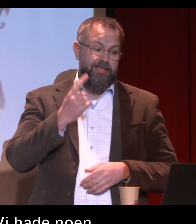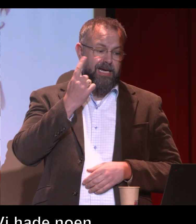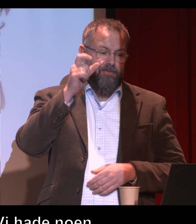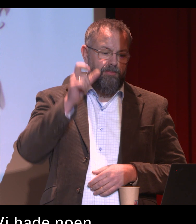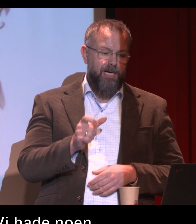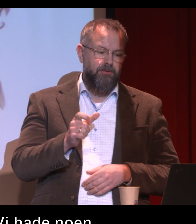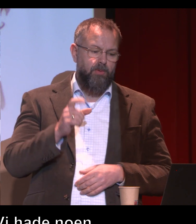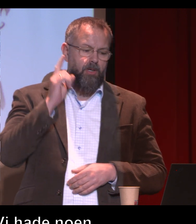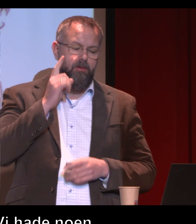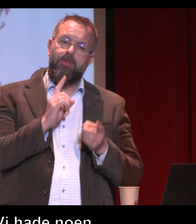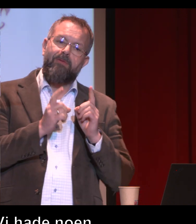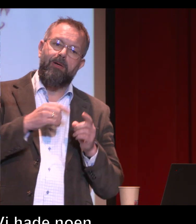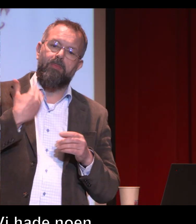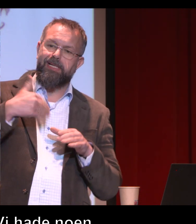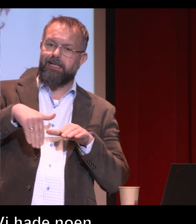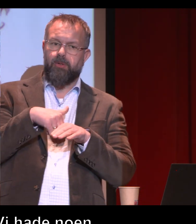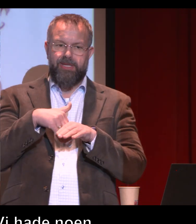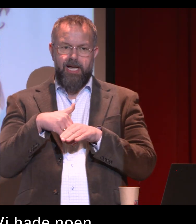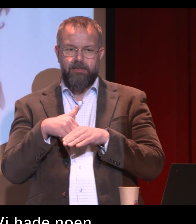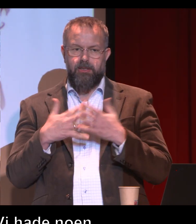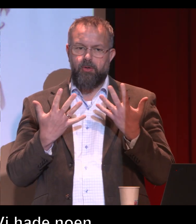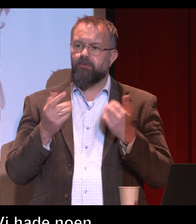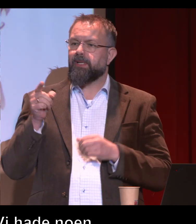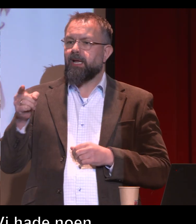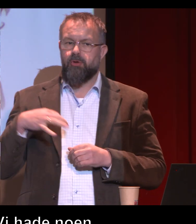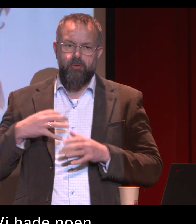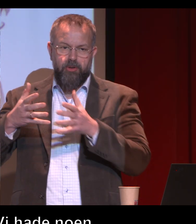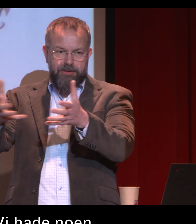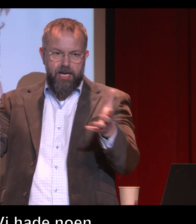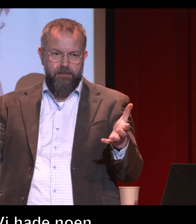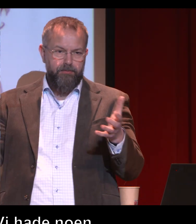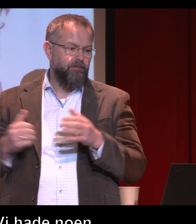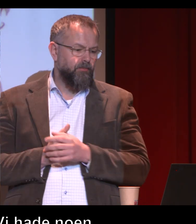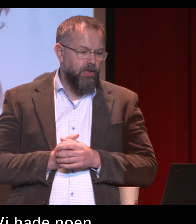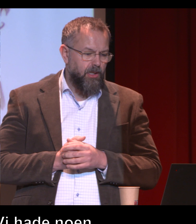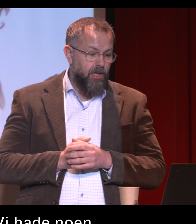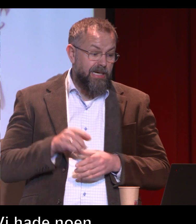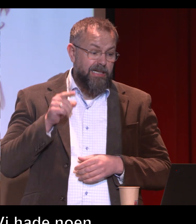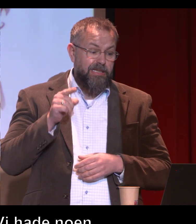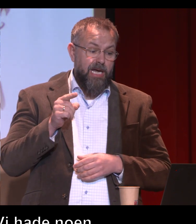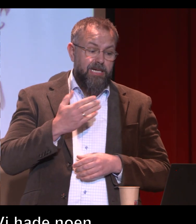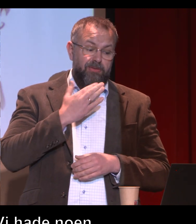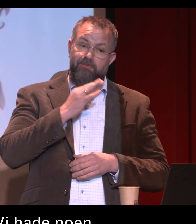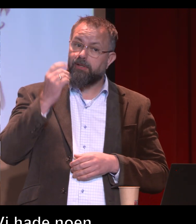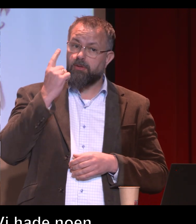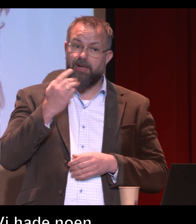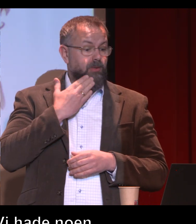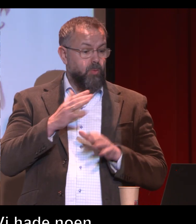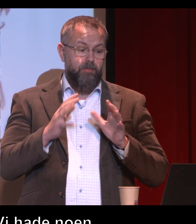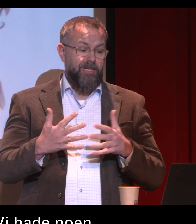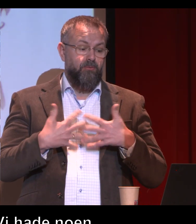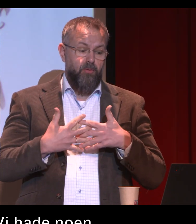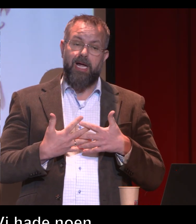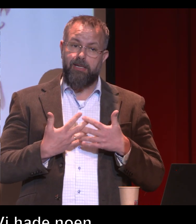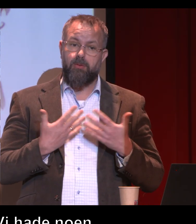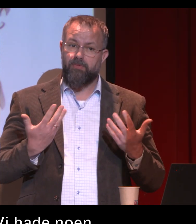inkludere. Altså at en person skal ha en opplevelse å være opplevd, være inkludert. Det er hvordan den ønsker. Det